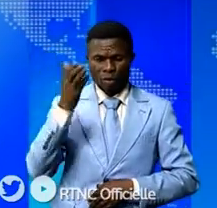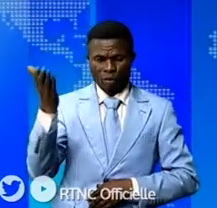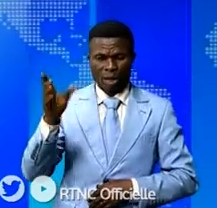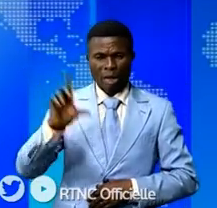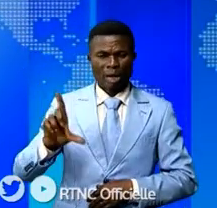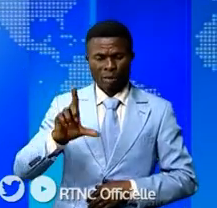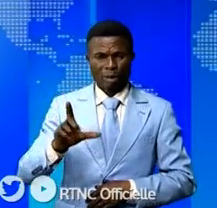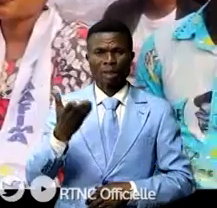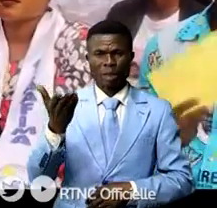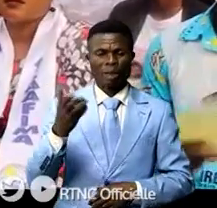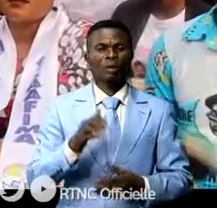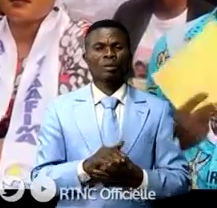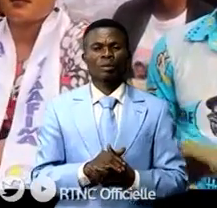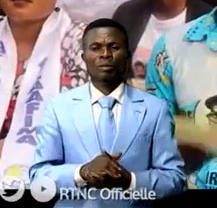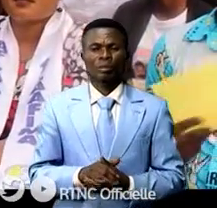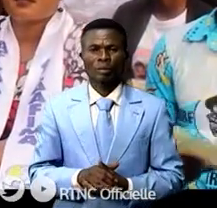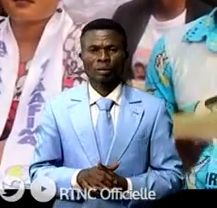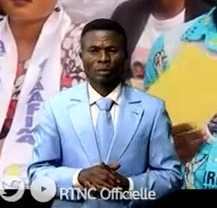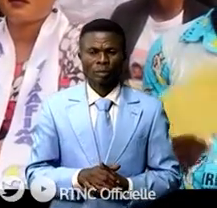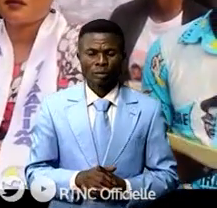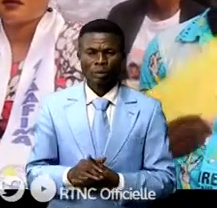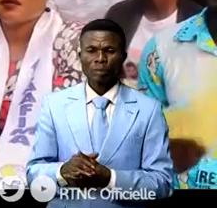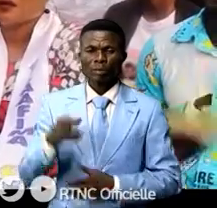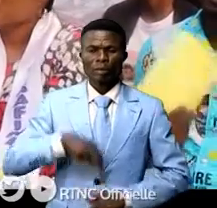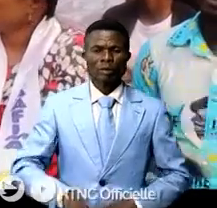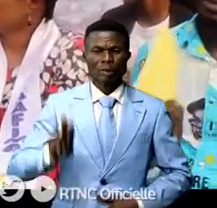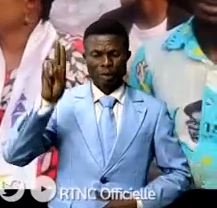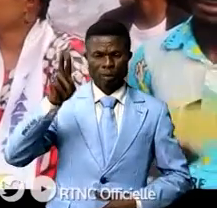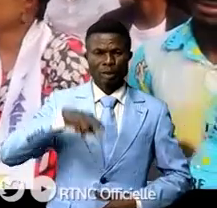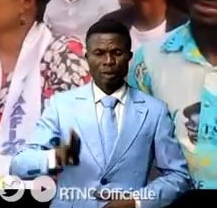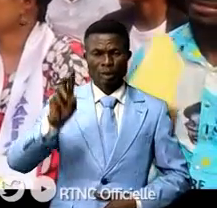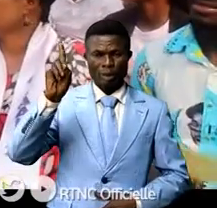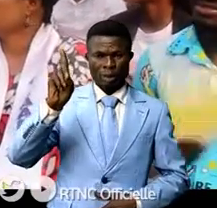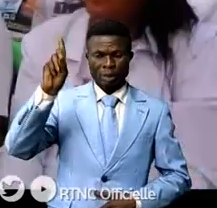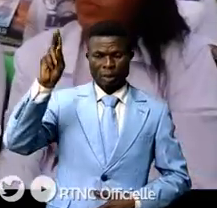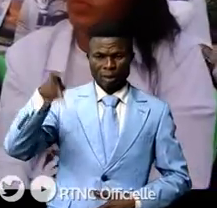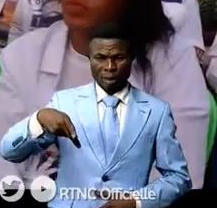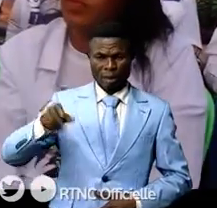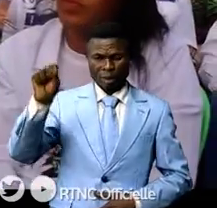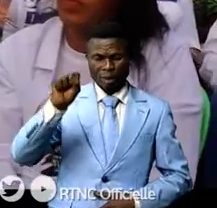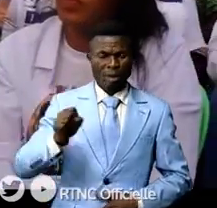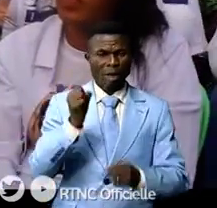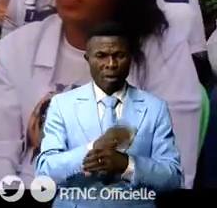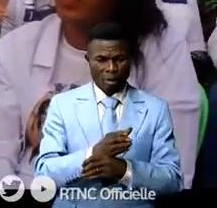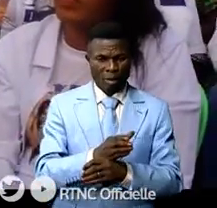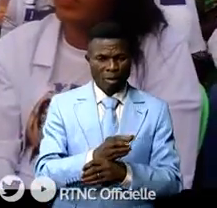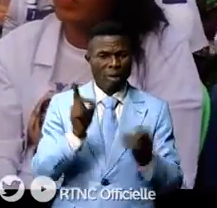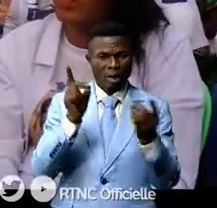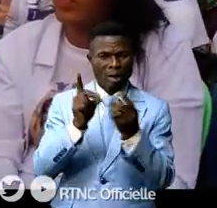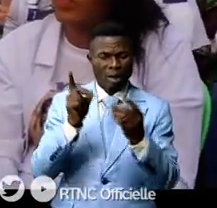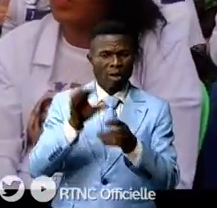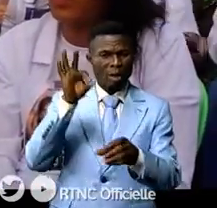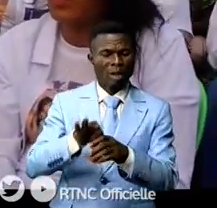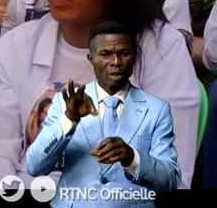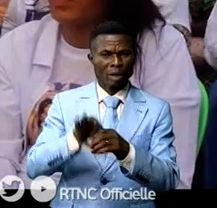Alain Bikaï. L'Union pour la démocratie et le progrès social est toujours prête pour affronter n'importe quelle échéance